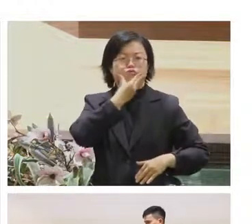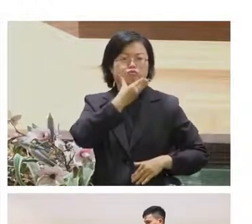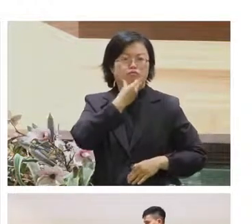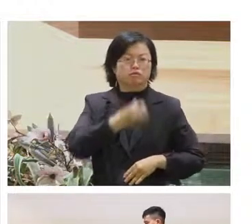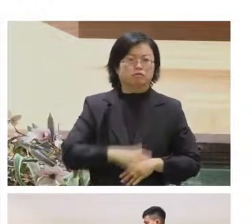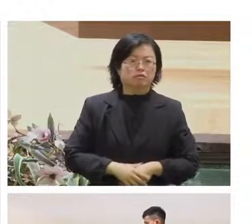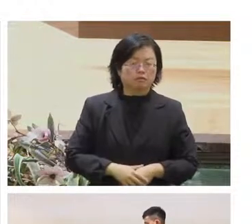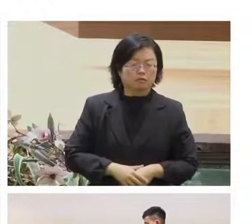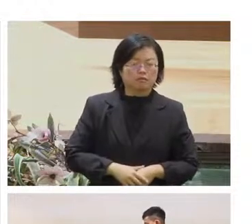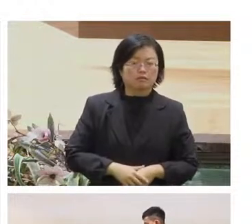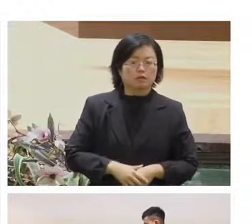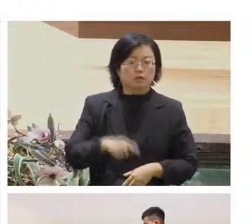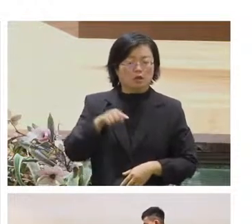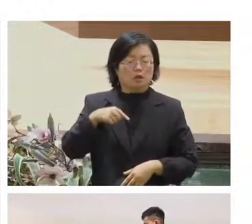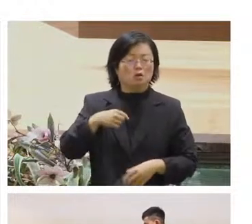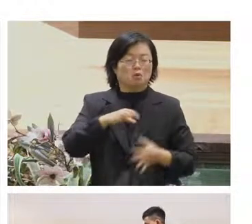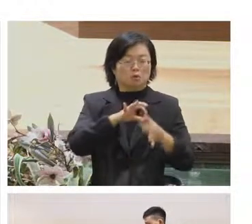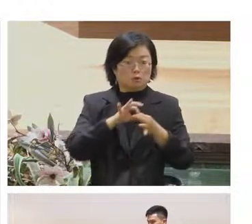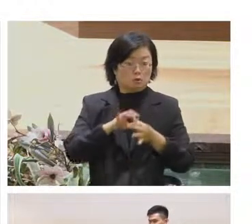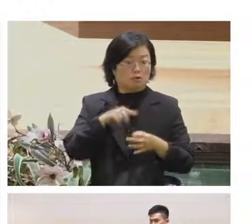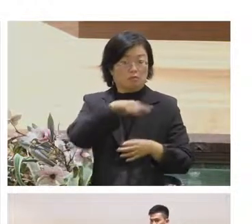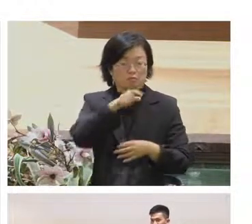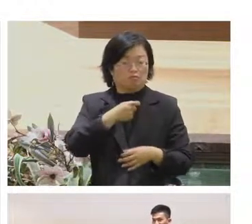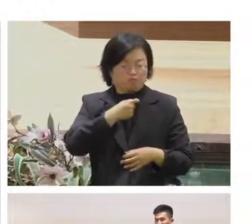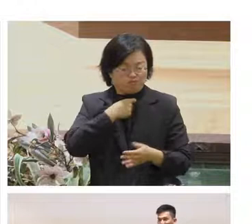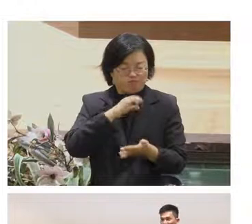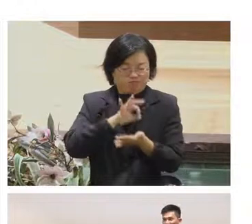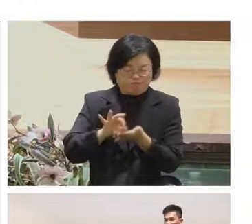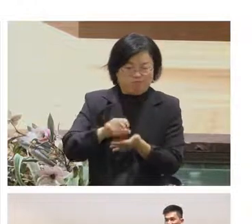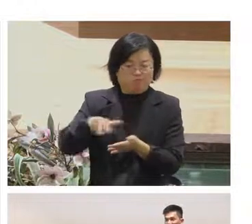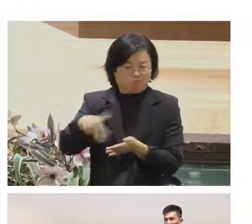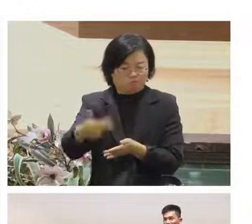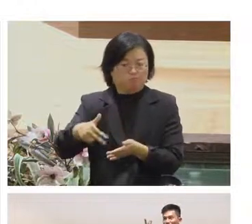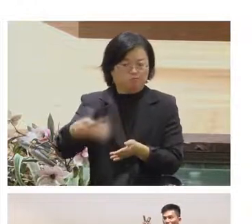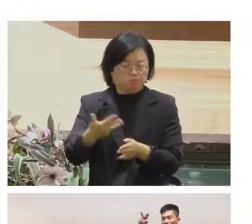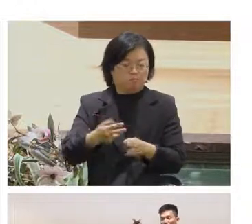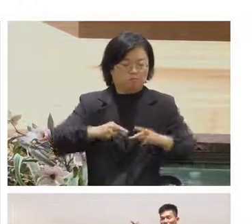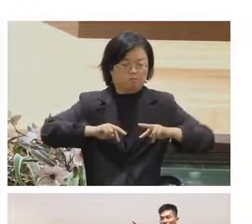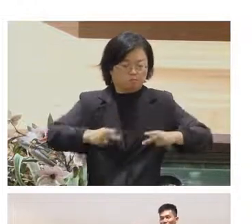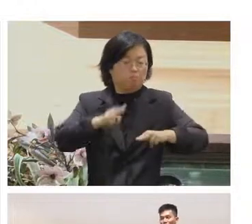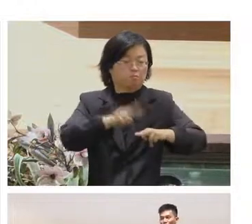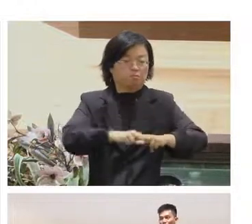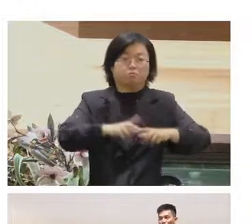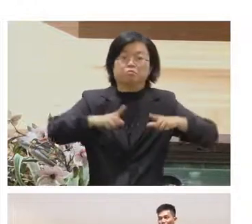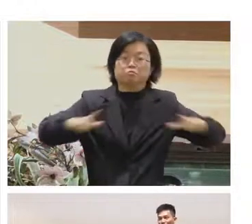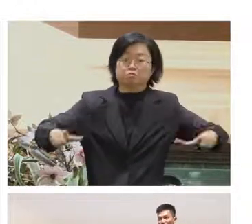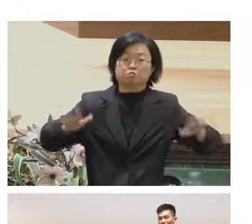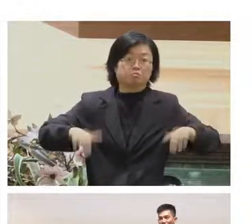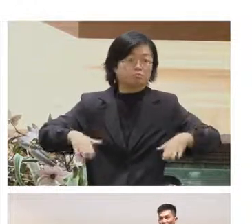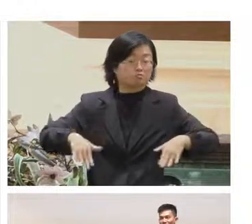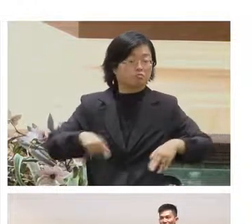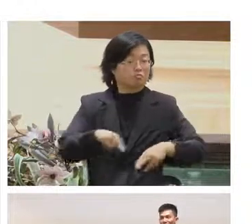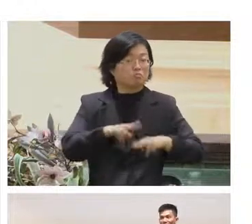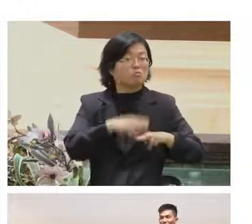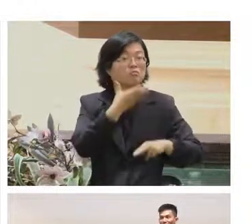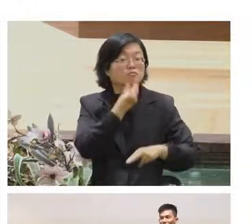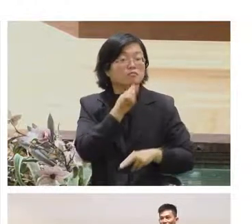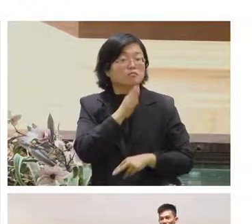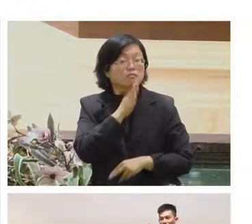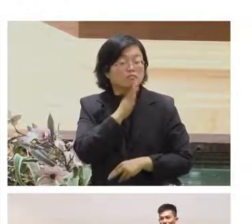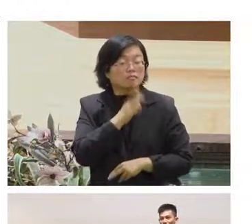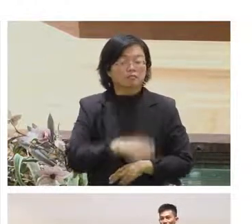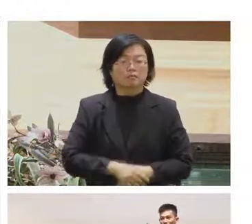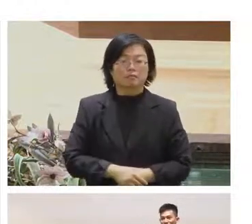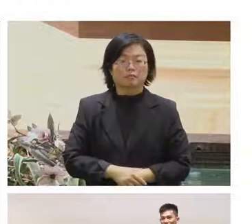外可能七百塊八百塊對不對對OK 所以我們其實有一個人真的有做過你可以講一下